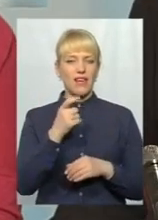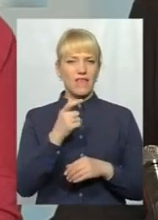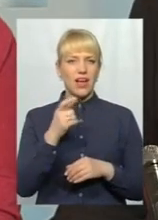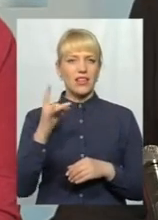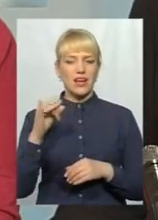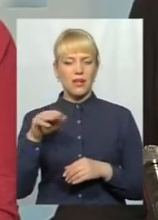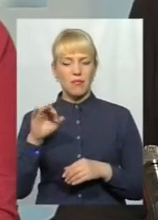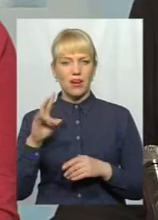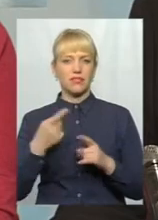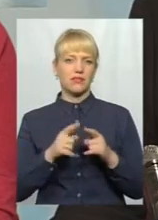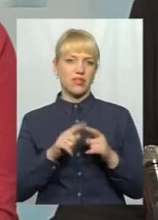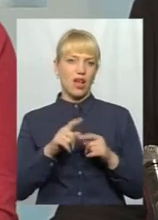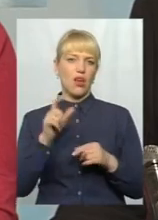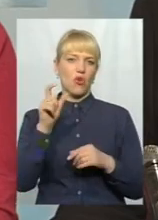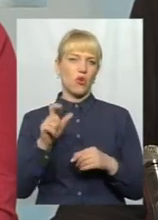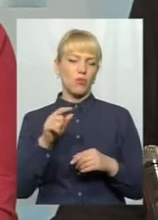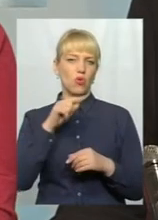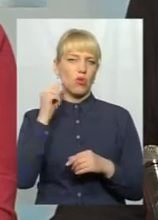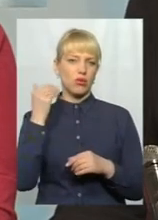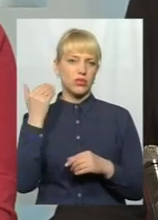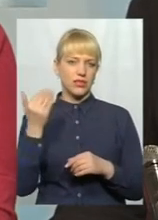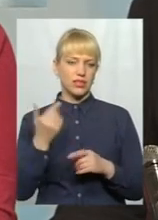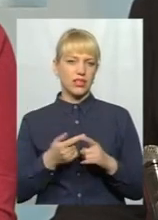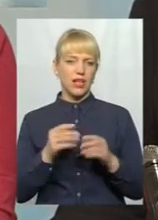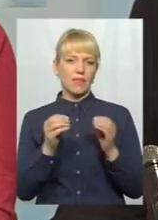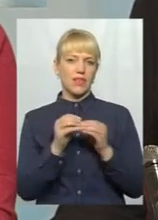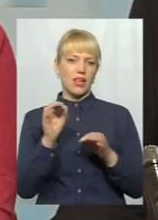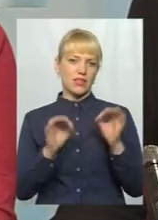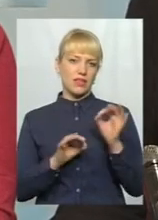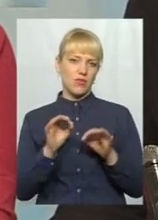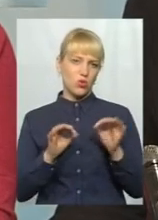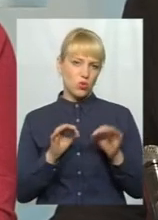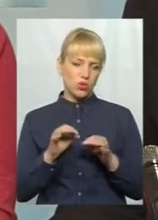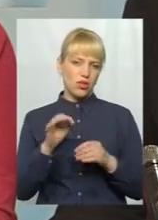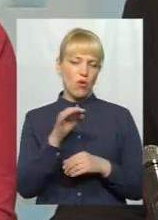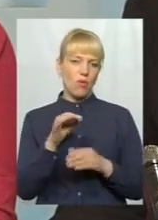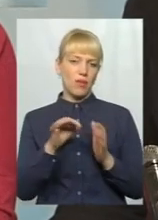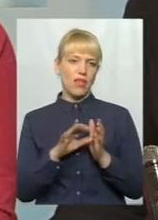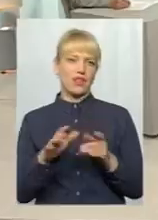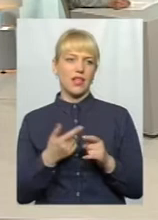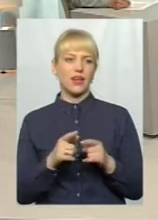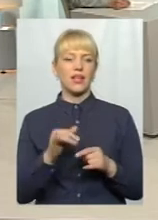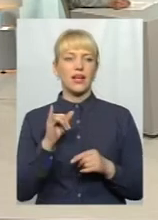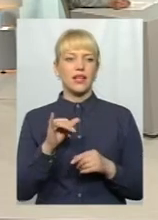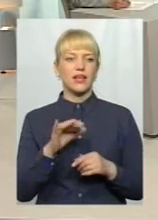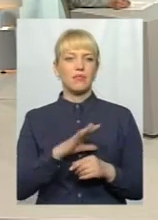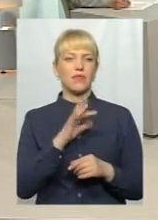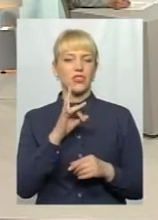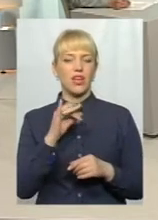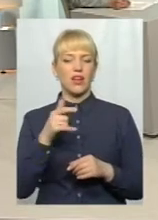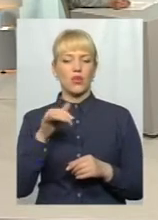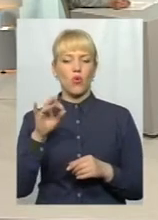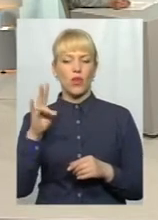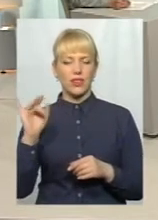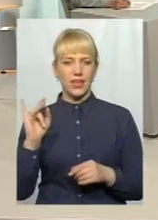«Ю ЕС Енерджі», володіє частками у 10 обленерго. І відповідні екстр регіонали, це Юрій Бойко і Сергій